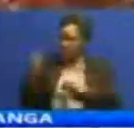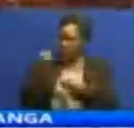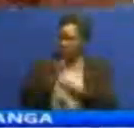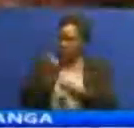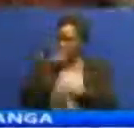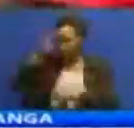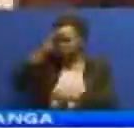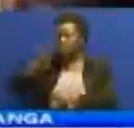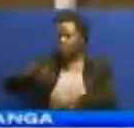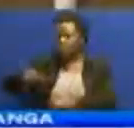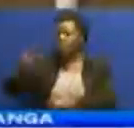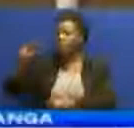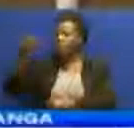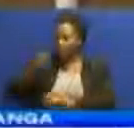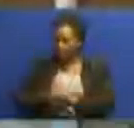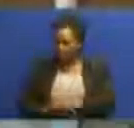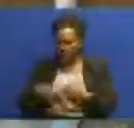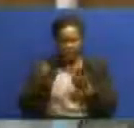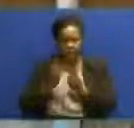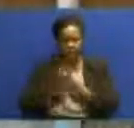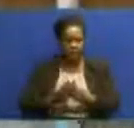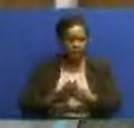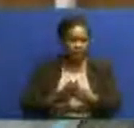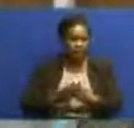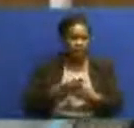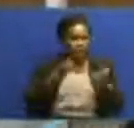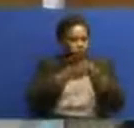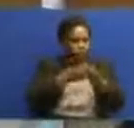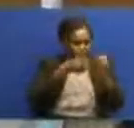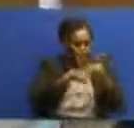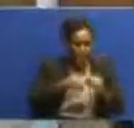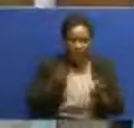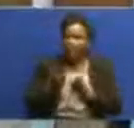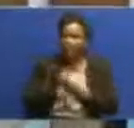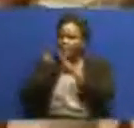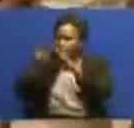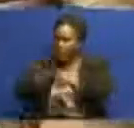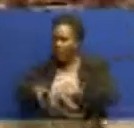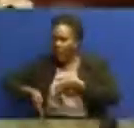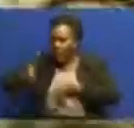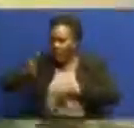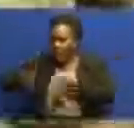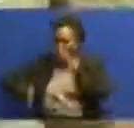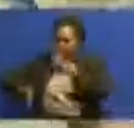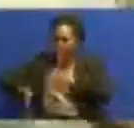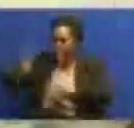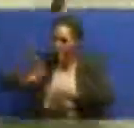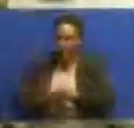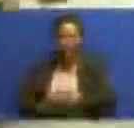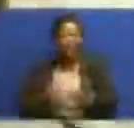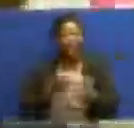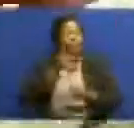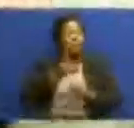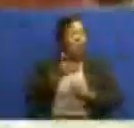shinyanga mkutano wandani na kukagua gwaride ukau miongoni mamambo alio yafanya na badaya hakatua tarifa